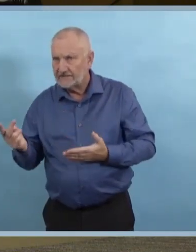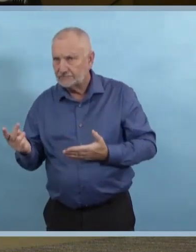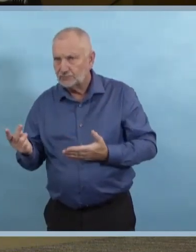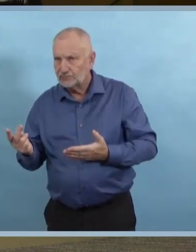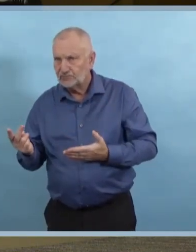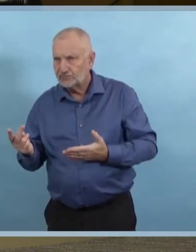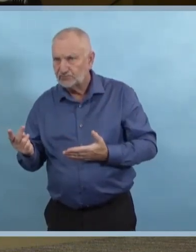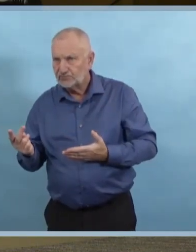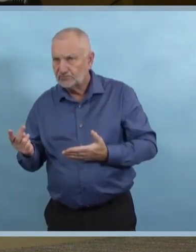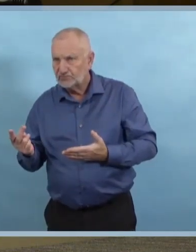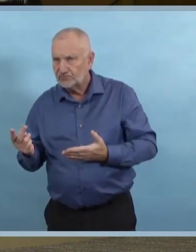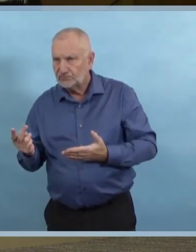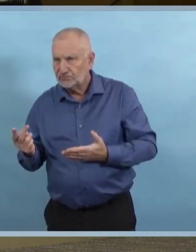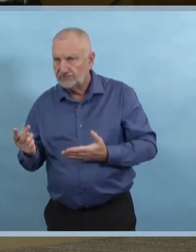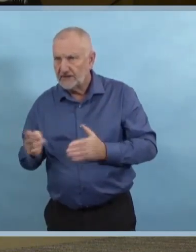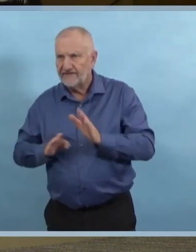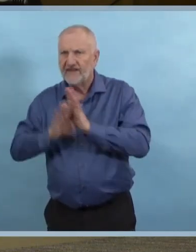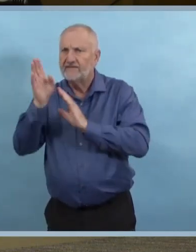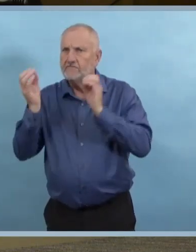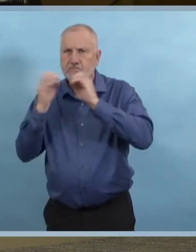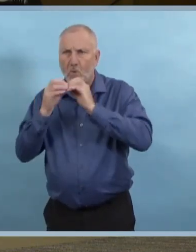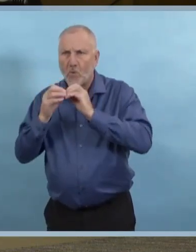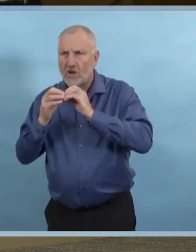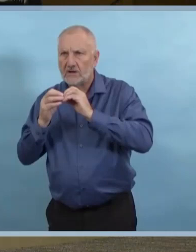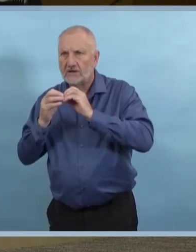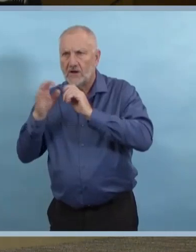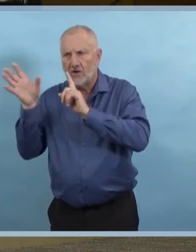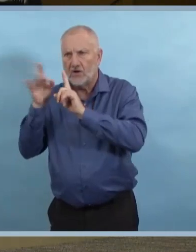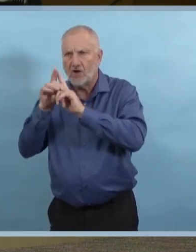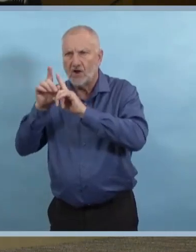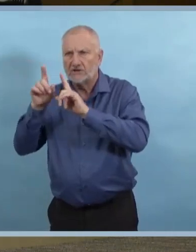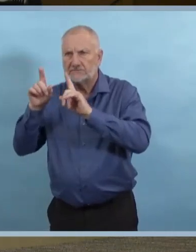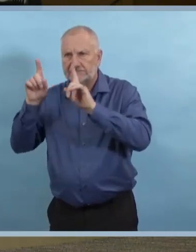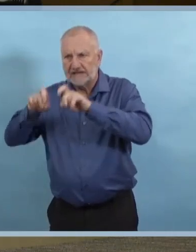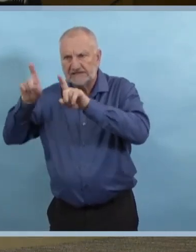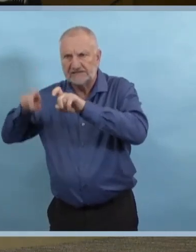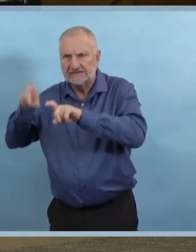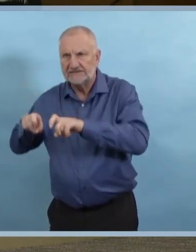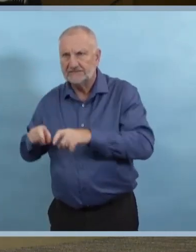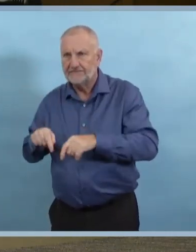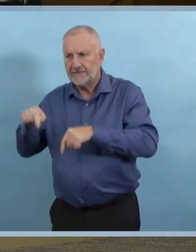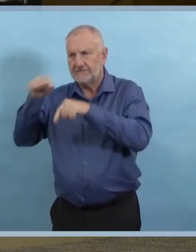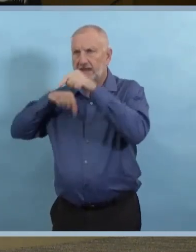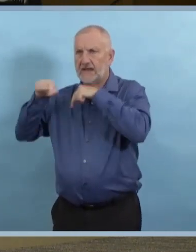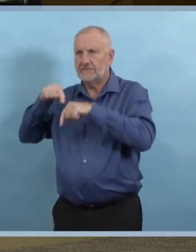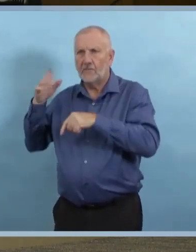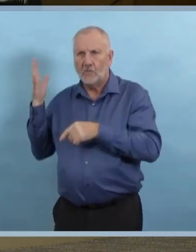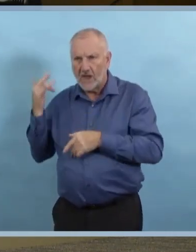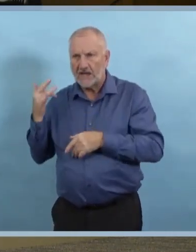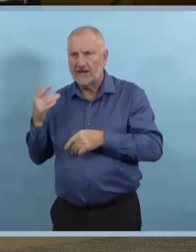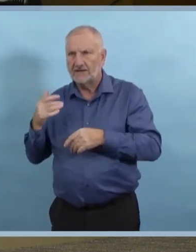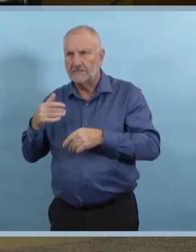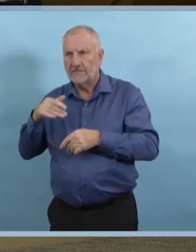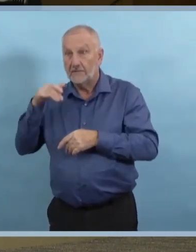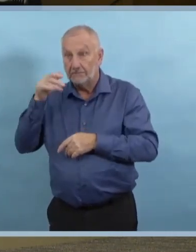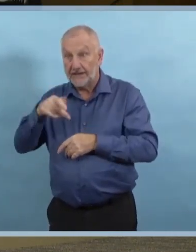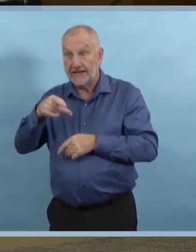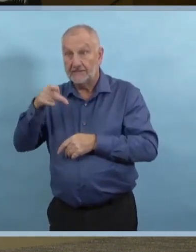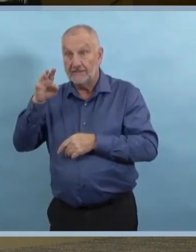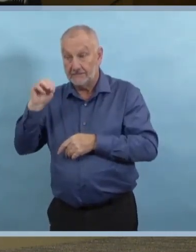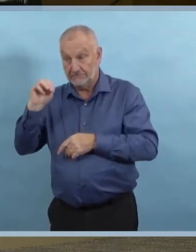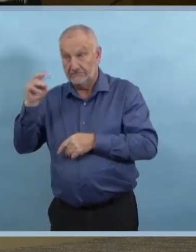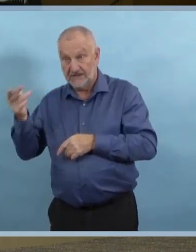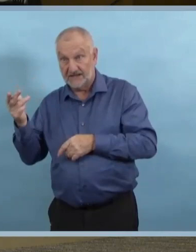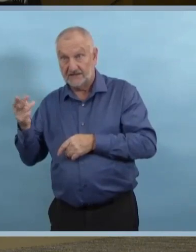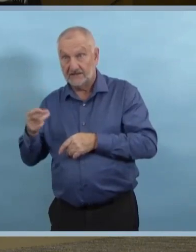et encore plus lors de l'éclosion à Winnipeg? En fait, nous avons amplifié ces efforts et nous avons